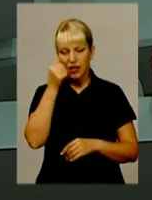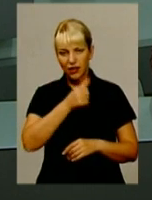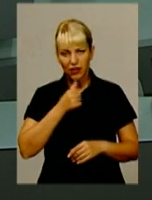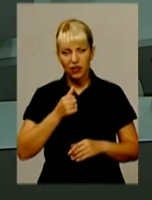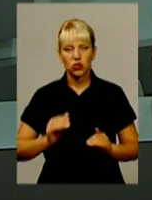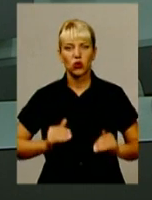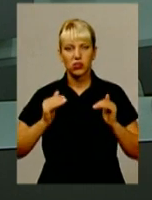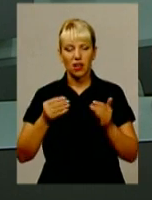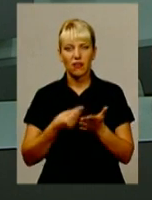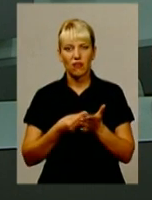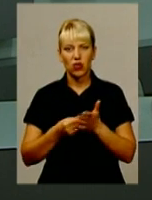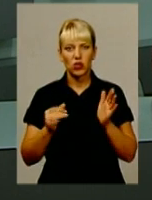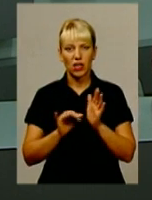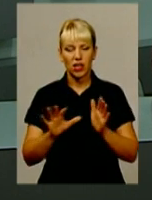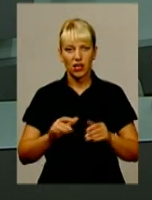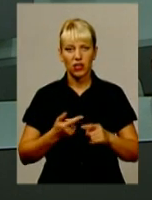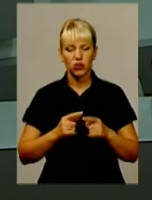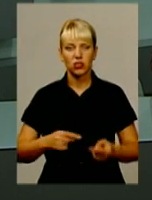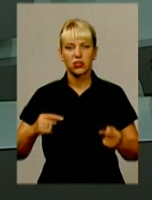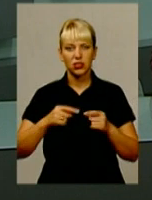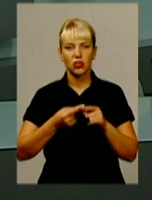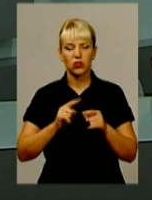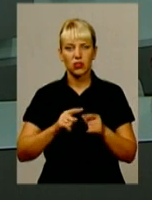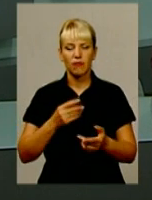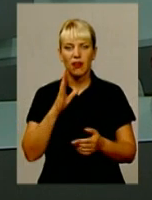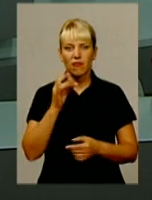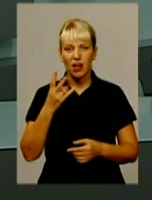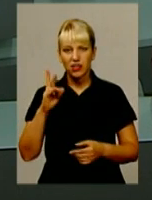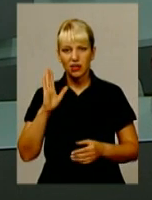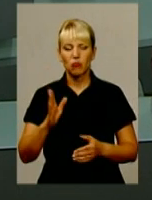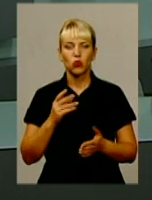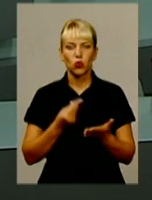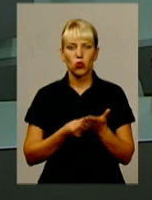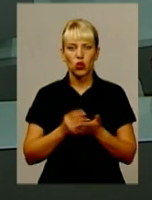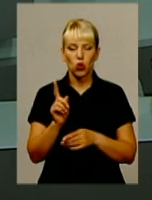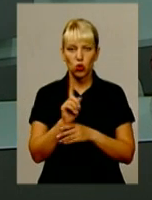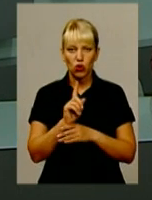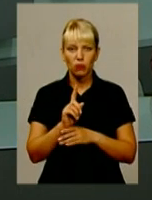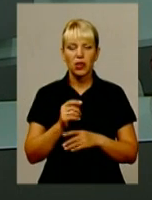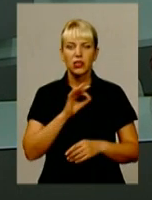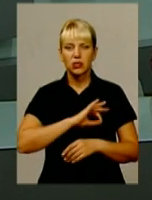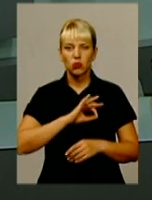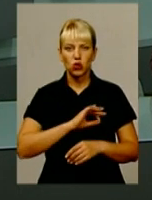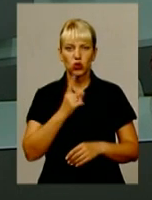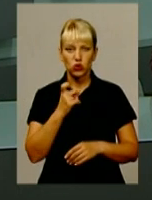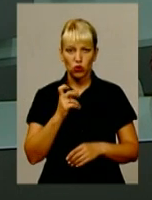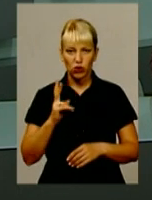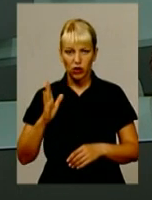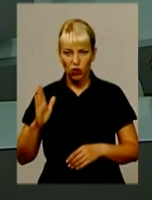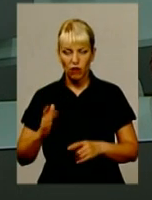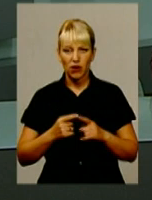електрики. Згідно з ним, з вересня електроенергія коштуватиме. При нормі споживання до 100 кВт – 45